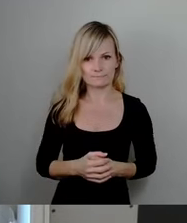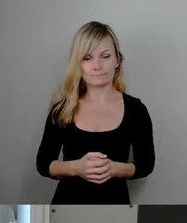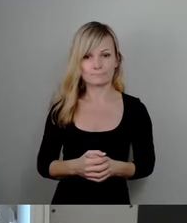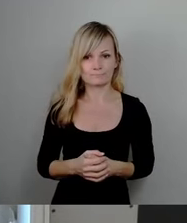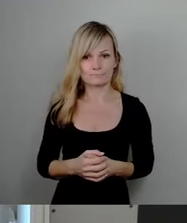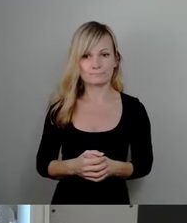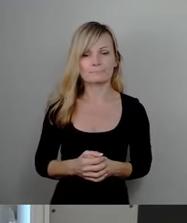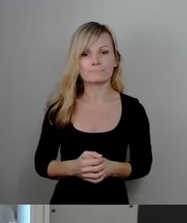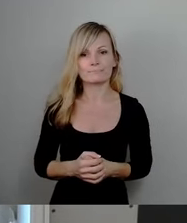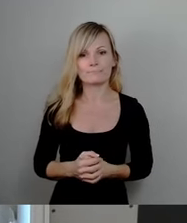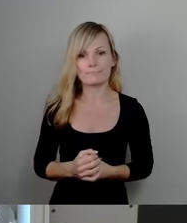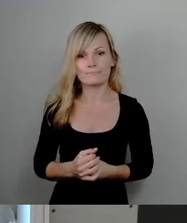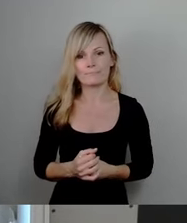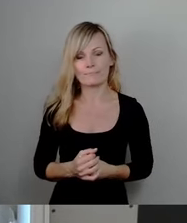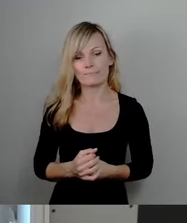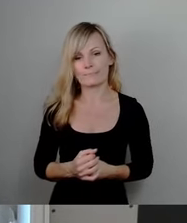formulieren.